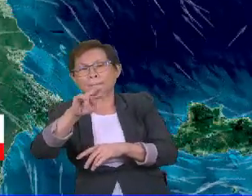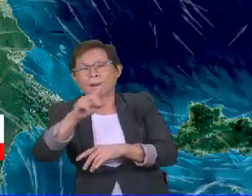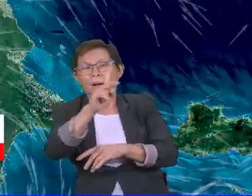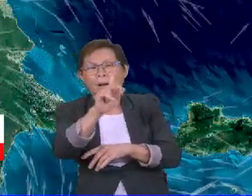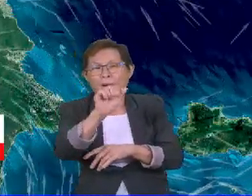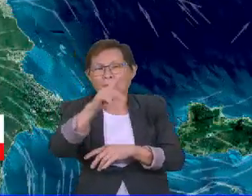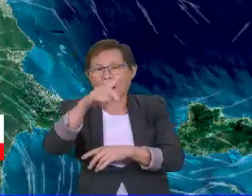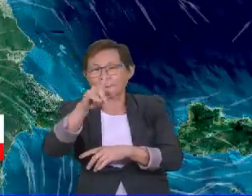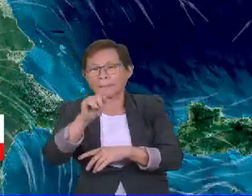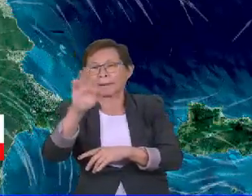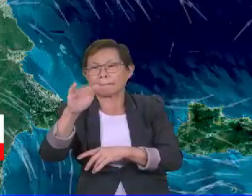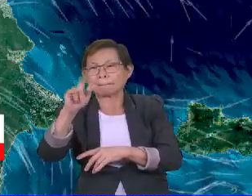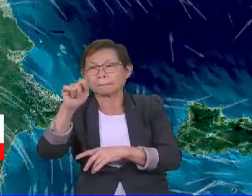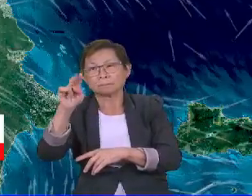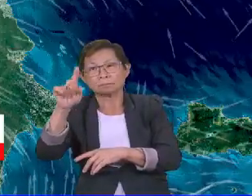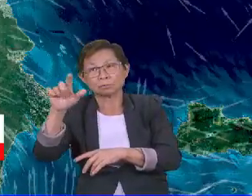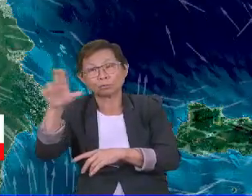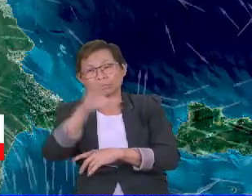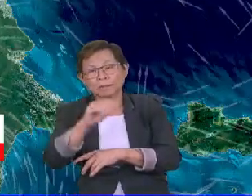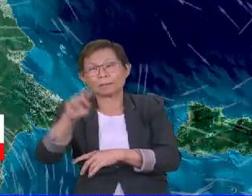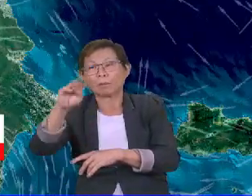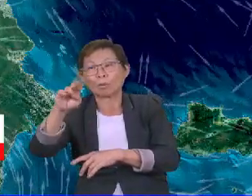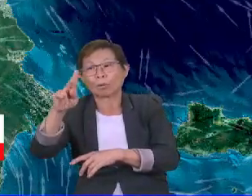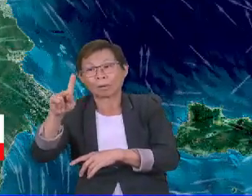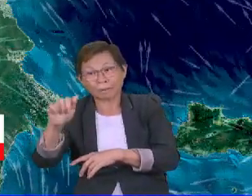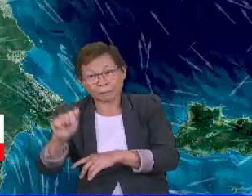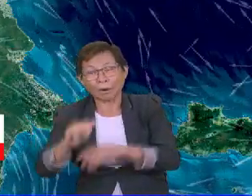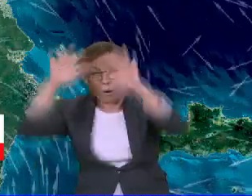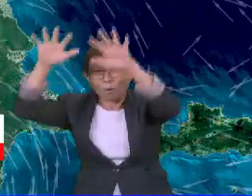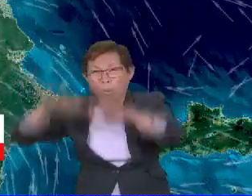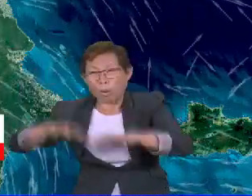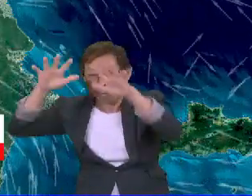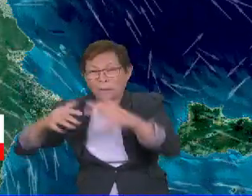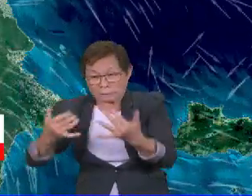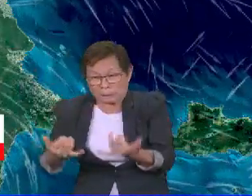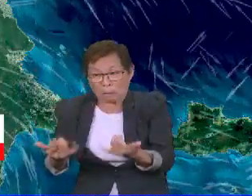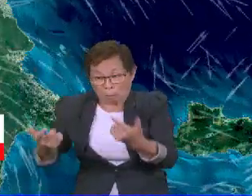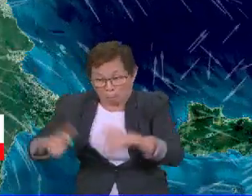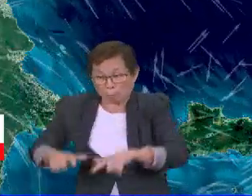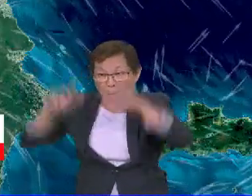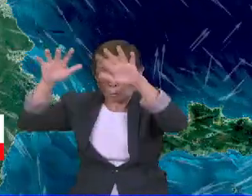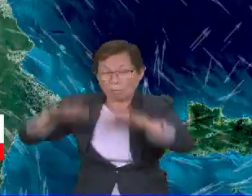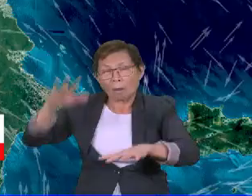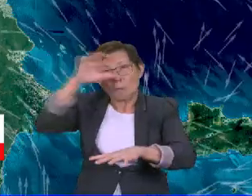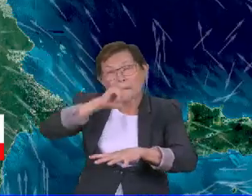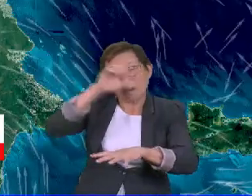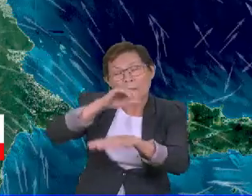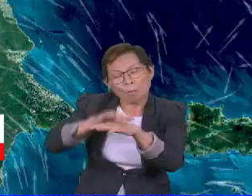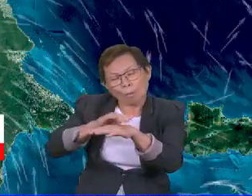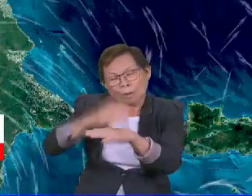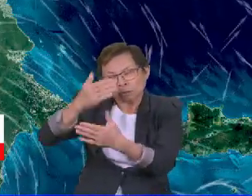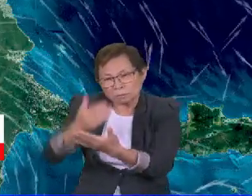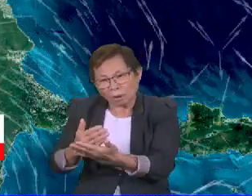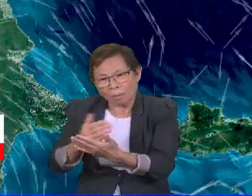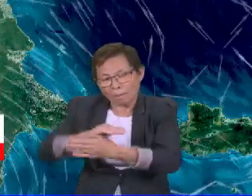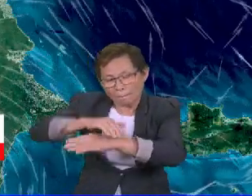Kapik, Bintulu dan juga Mukah. Keadaan hujan yang sedang berlaku ketika ini juga dijangka akan beransur